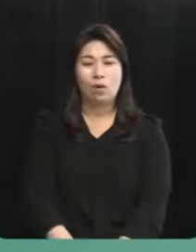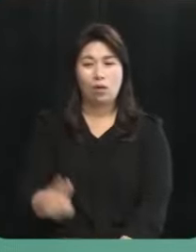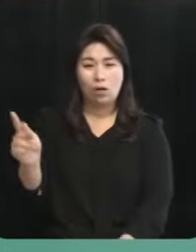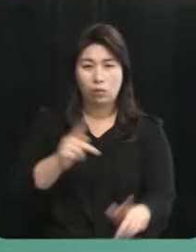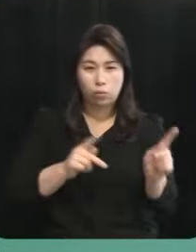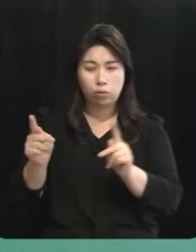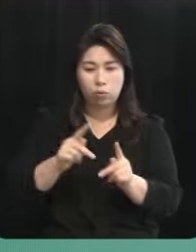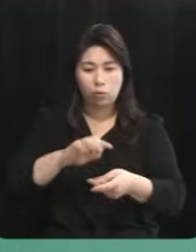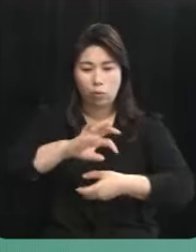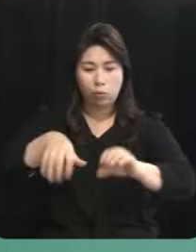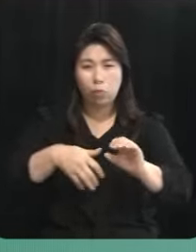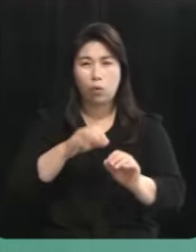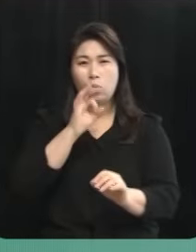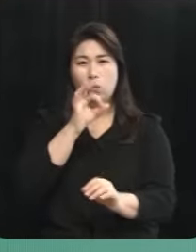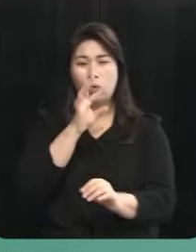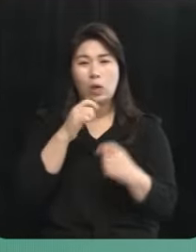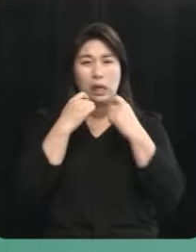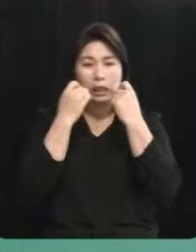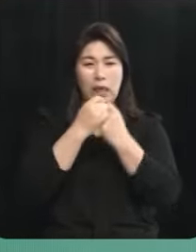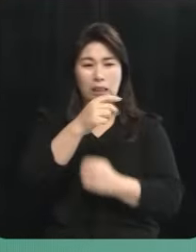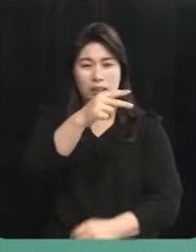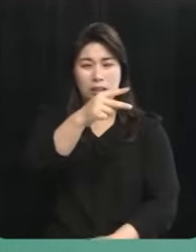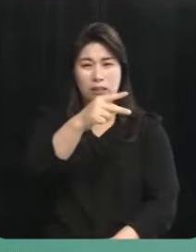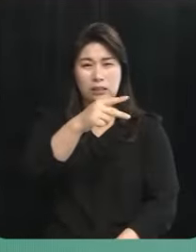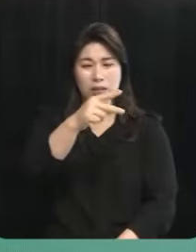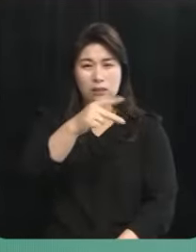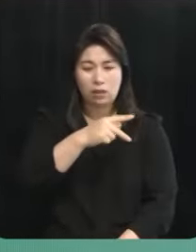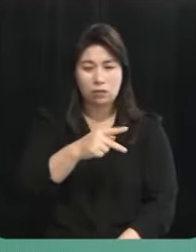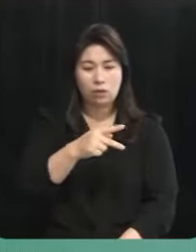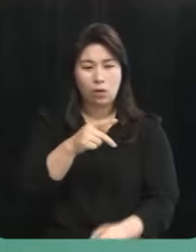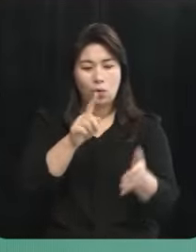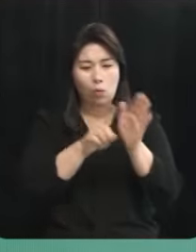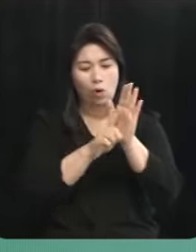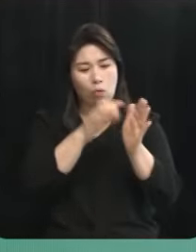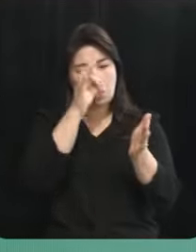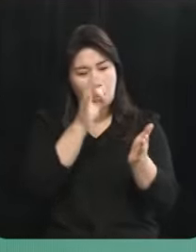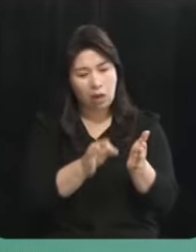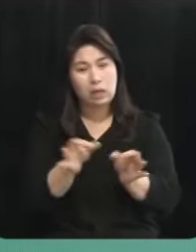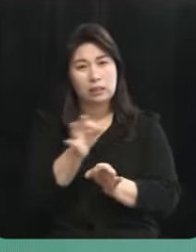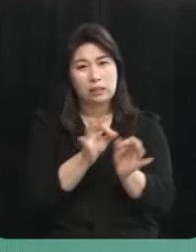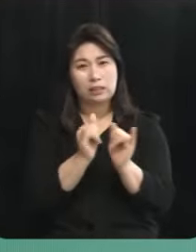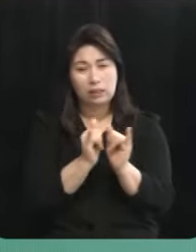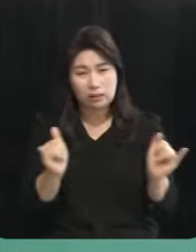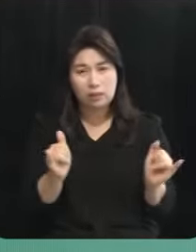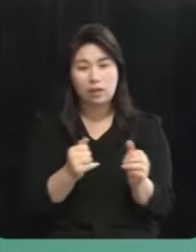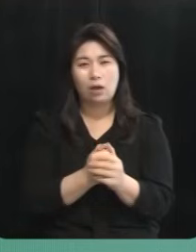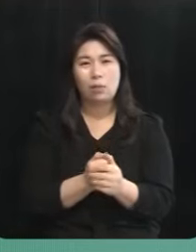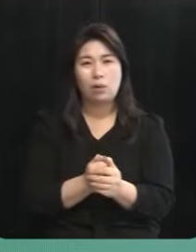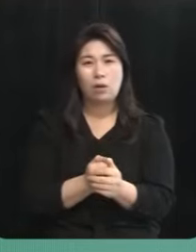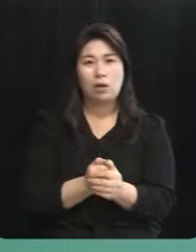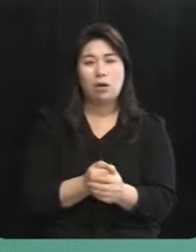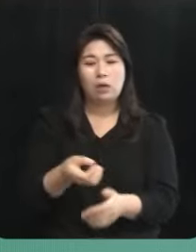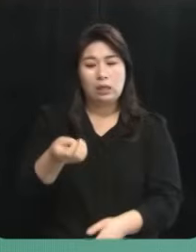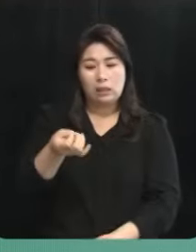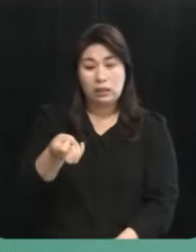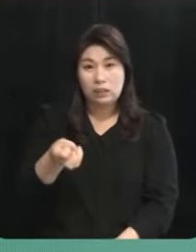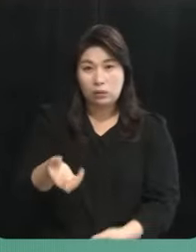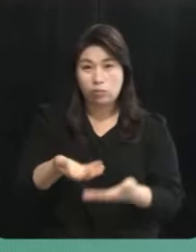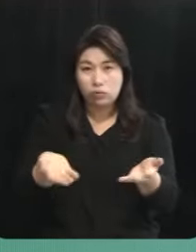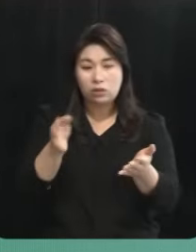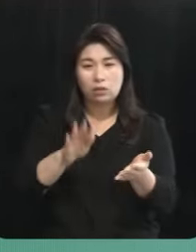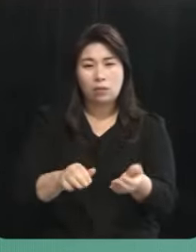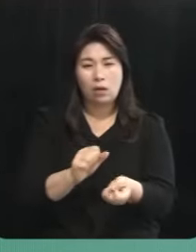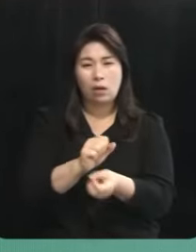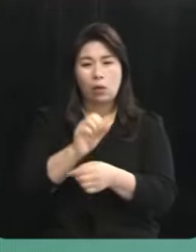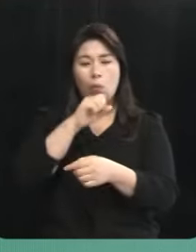대출이 없어 사체 광고지를 들었다 놨다 하신다는 장사는 삼촌 기우이기로 씨를 뿌려도 새싹이